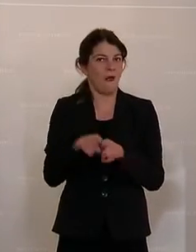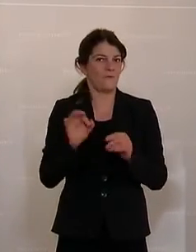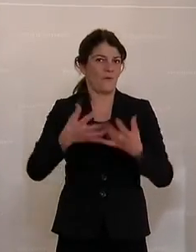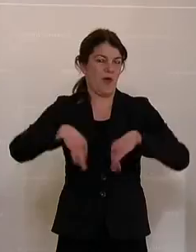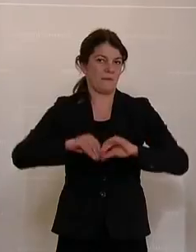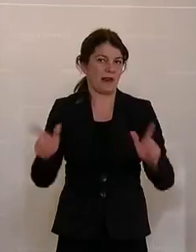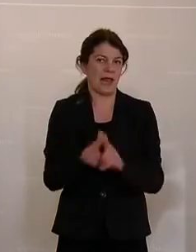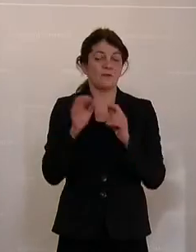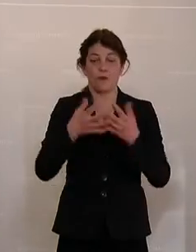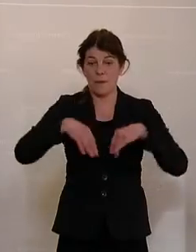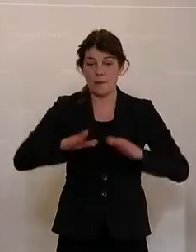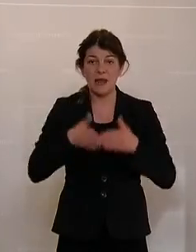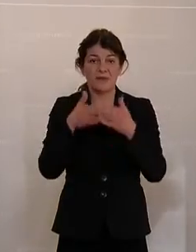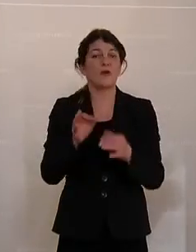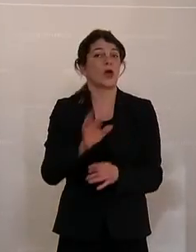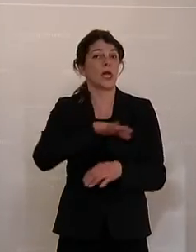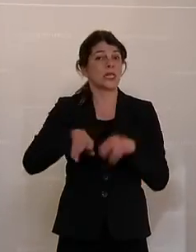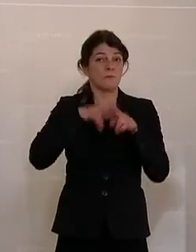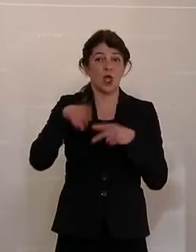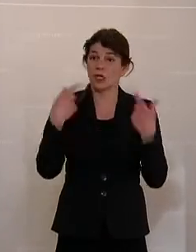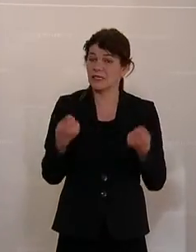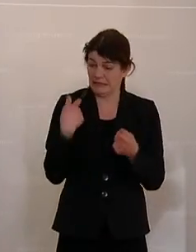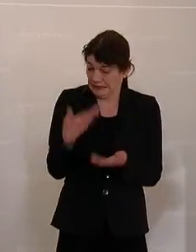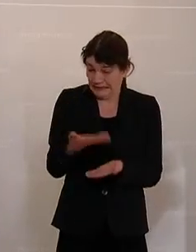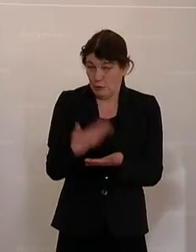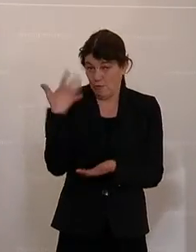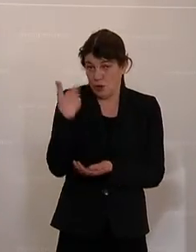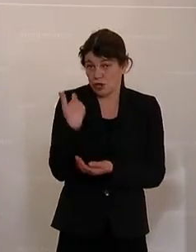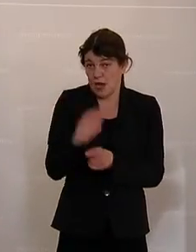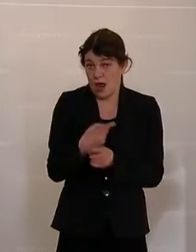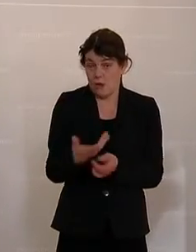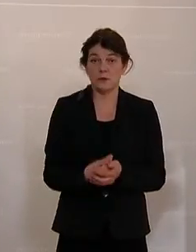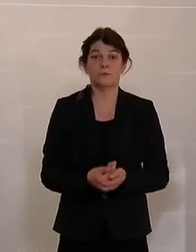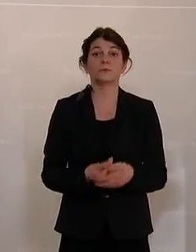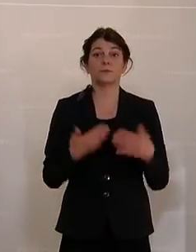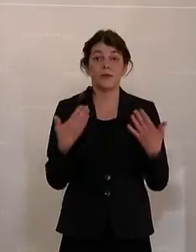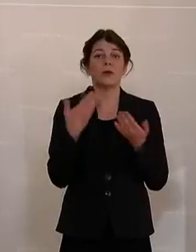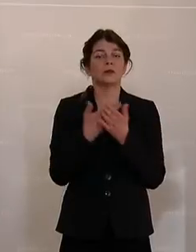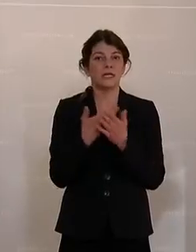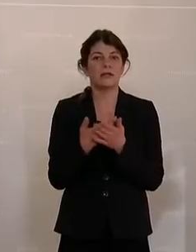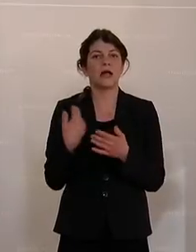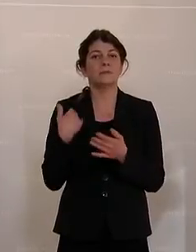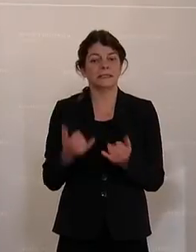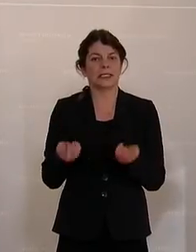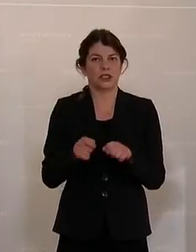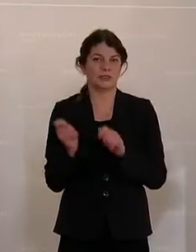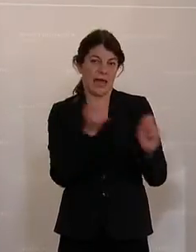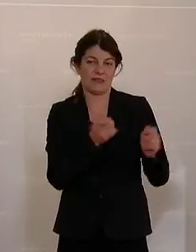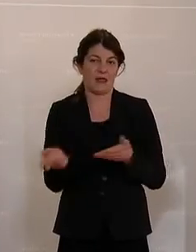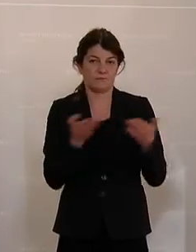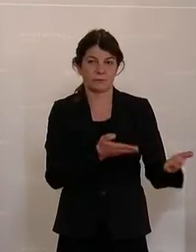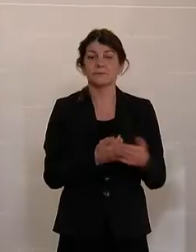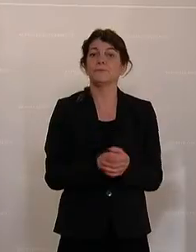Familienbeihilfe, für das Kinderbetreuungsgeld vorstellen. Und in diesem Zusammenhang bringe ich einen Entschließungsantrag